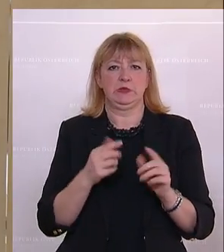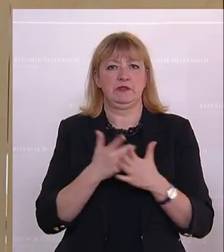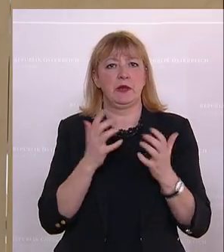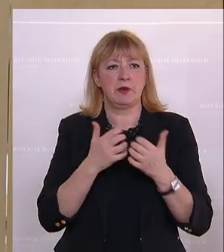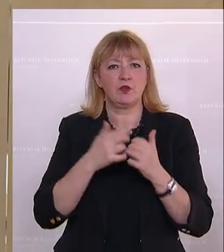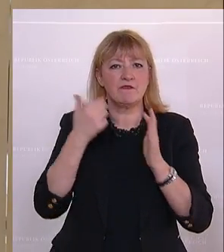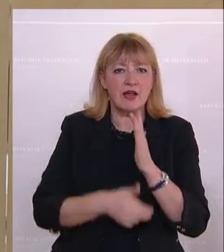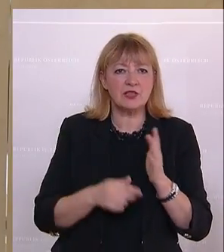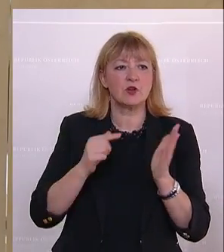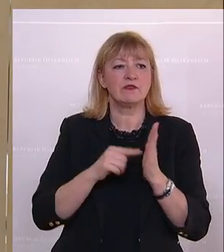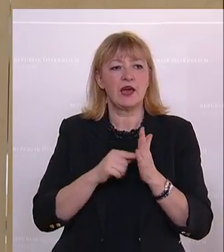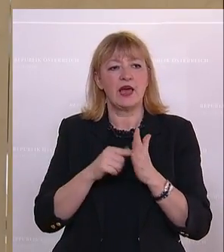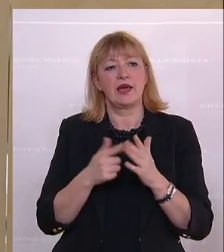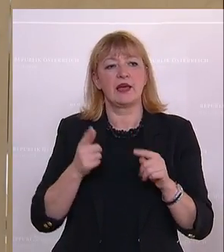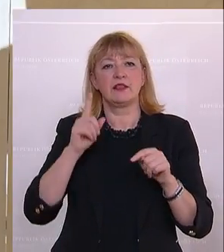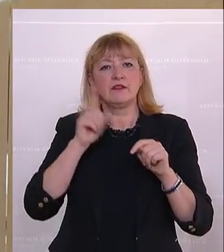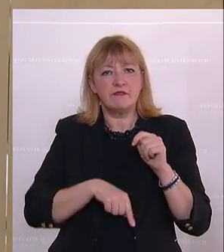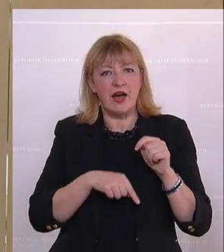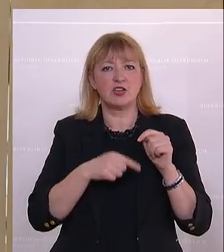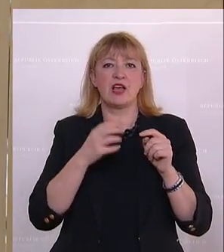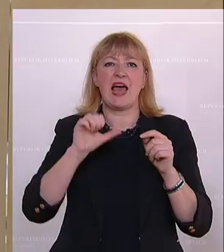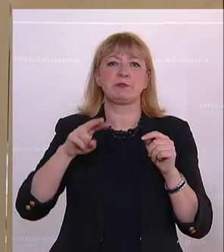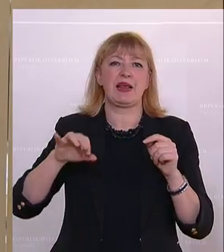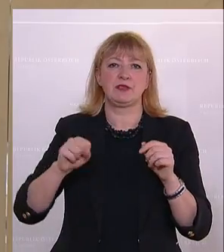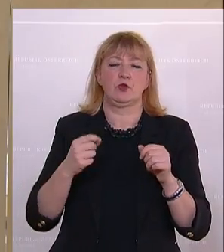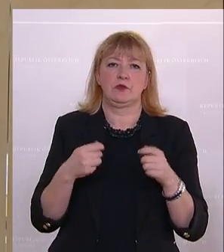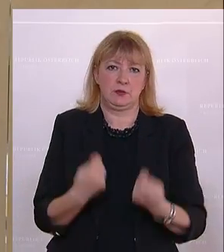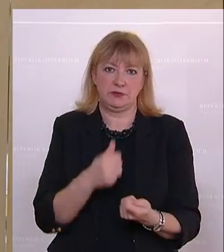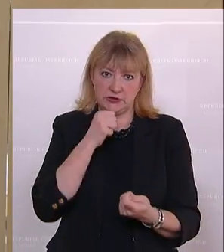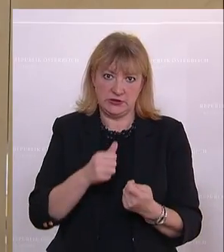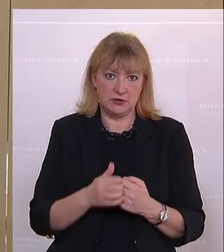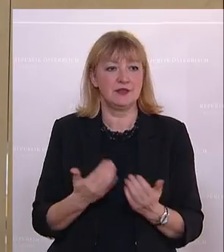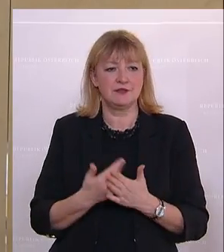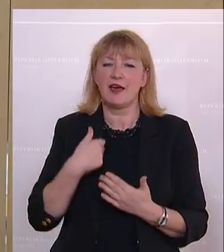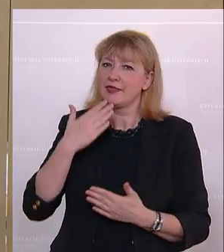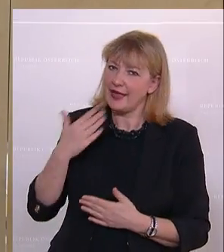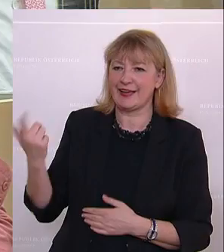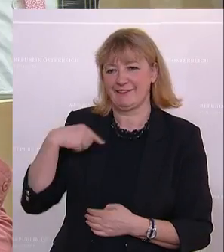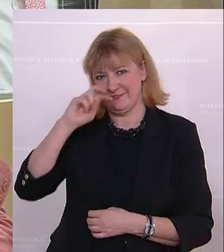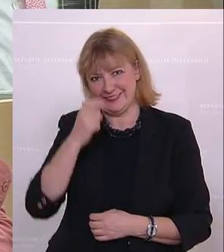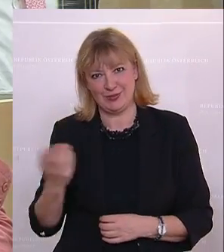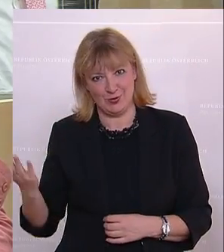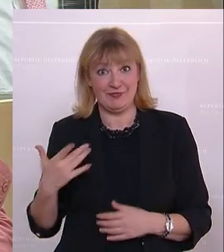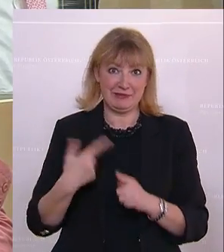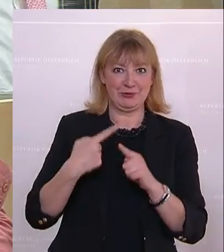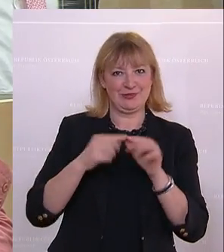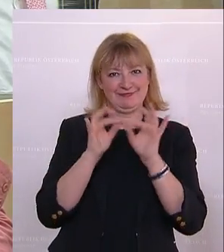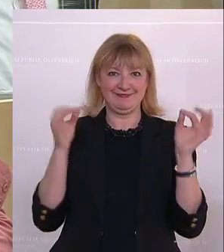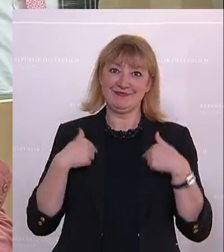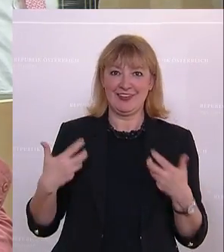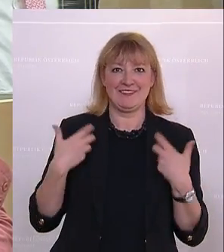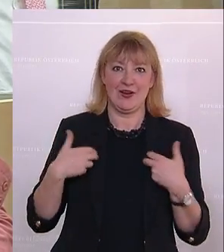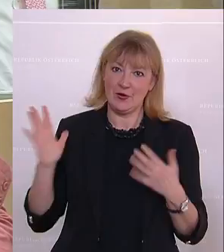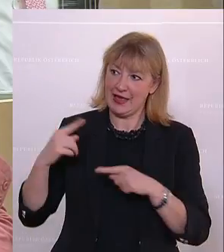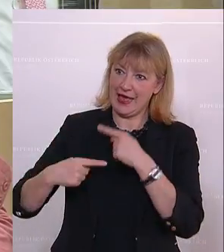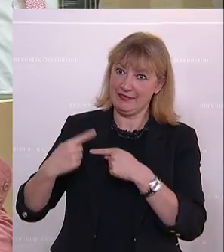von Patienten aufgrund unterlassener Aspiration, die gibt es nicht. Also danke noch einmal für den Versuch. Wenn wir es positiv formulieren, freut mich deine